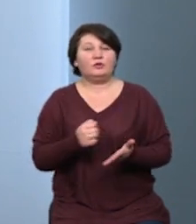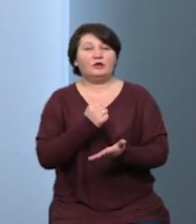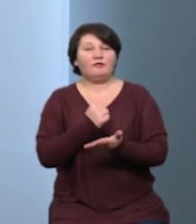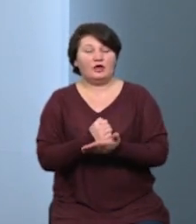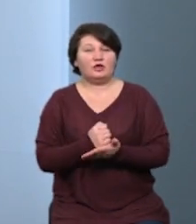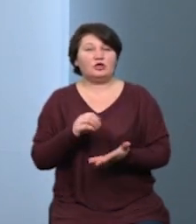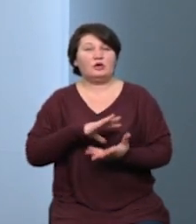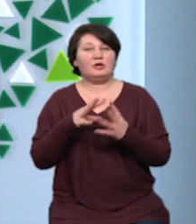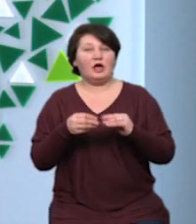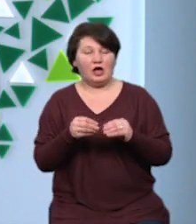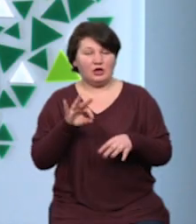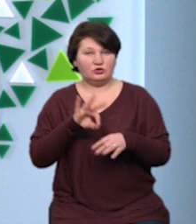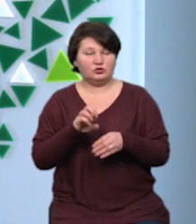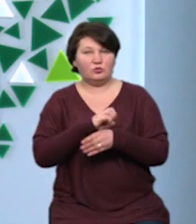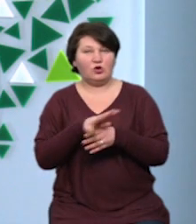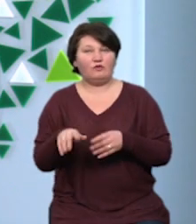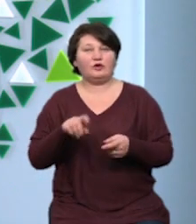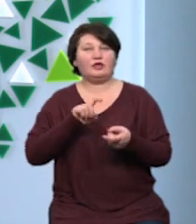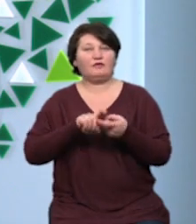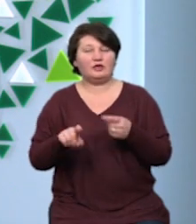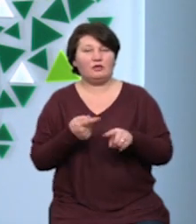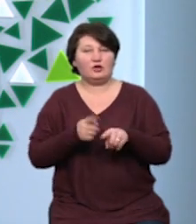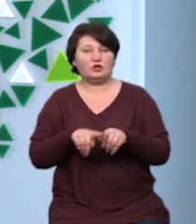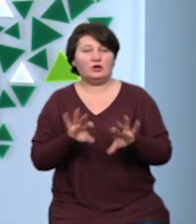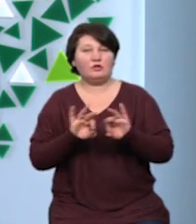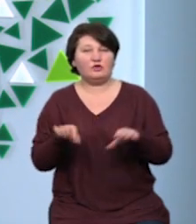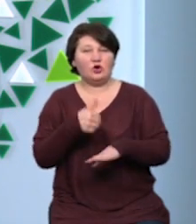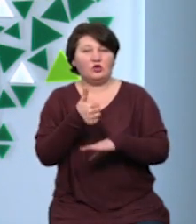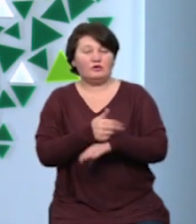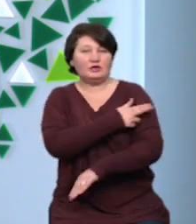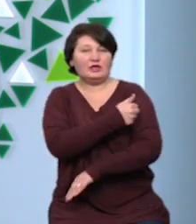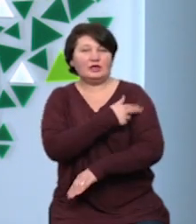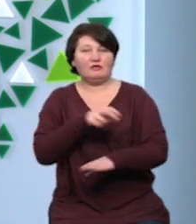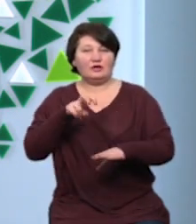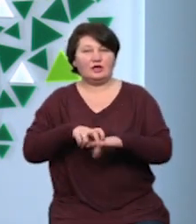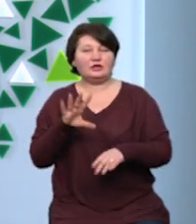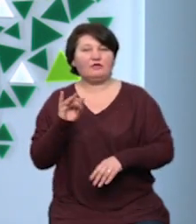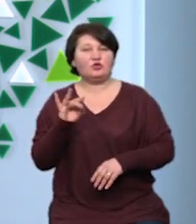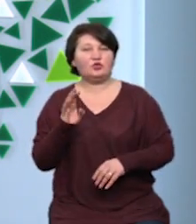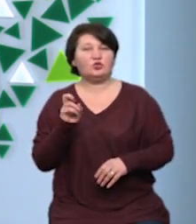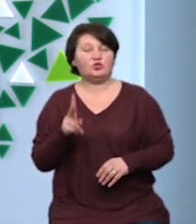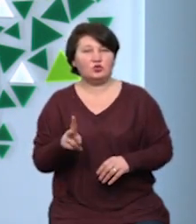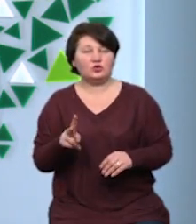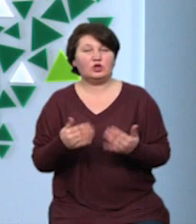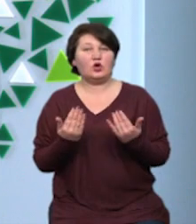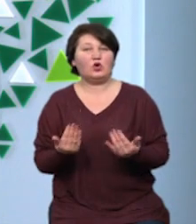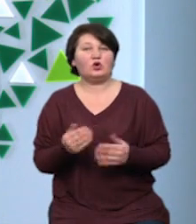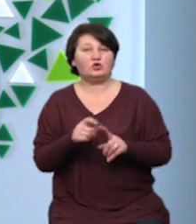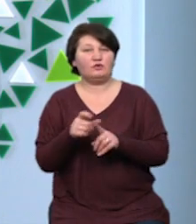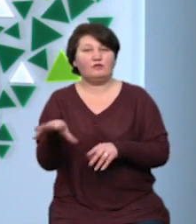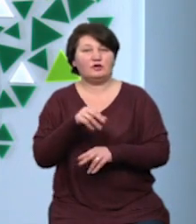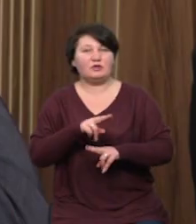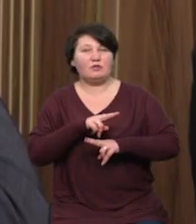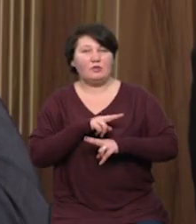діагнозом COVID-19. Про це повідомив головний санітарний лікар Івано-Франківщини Руслан Савчук. За його словами, усі померлі –